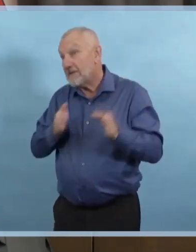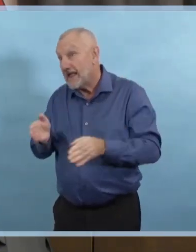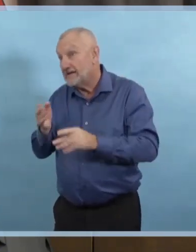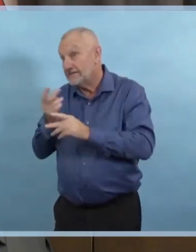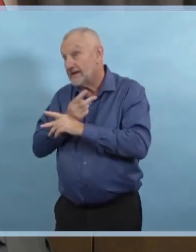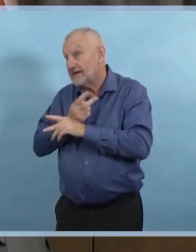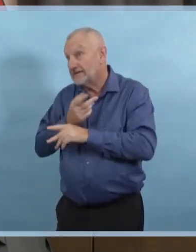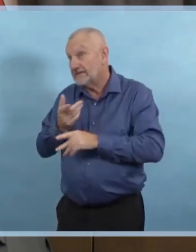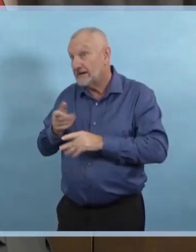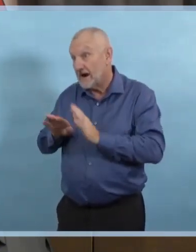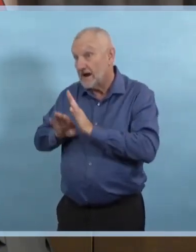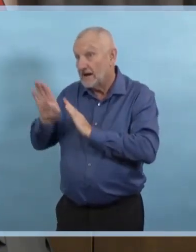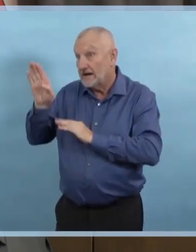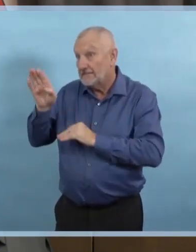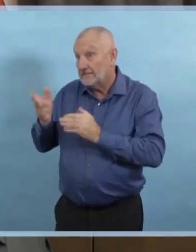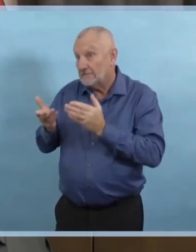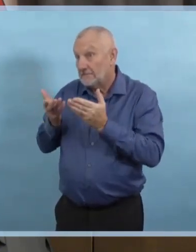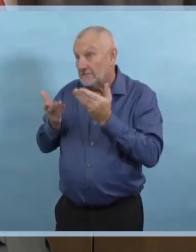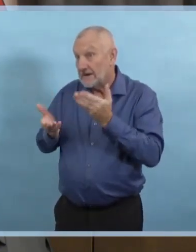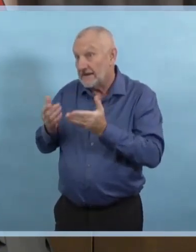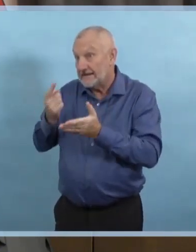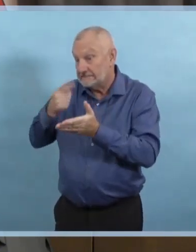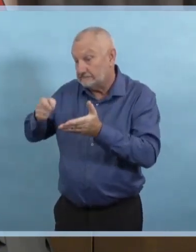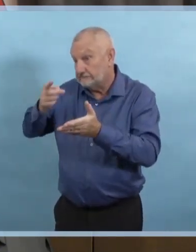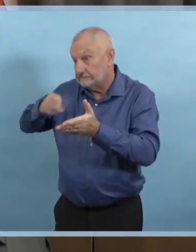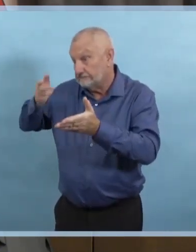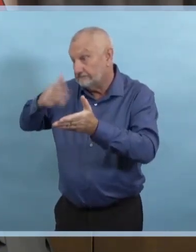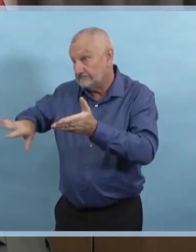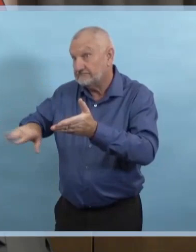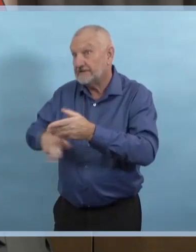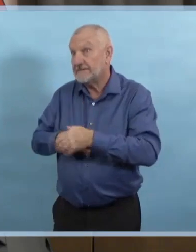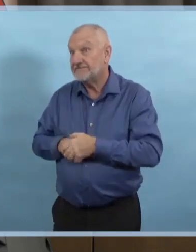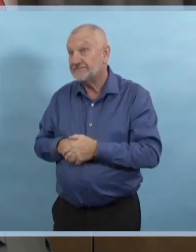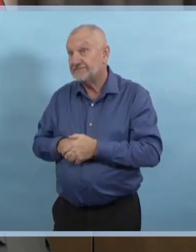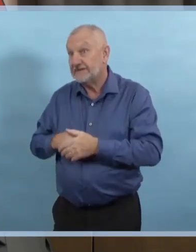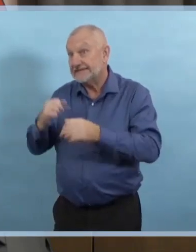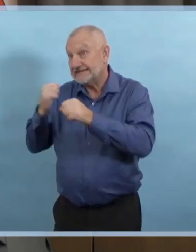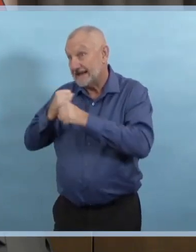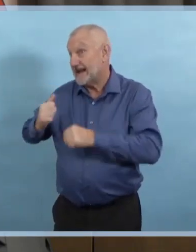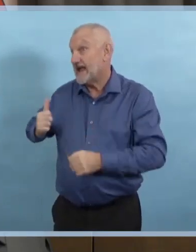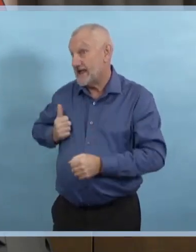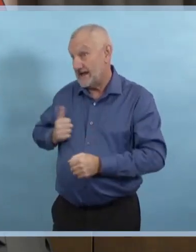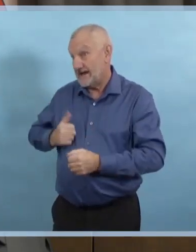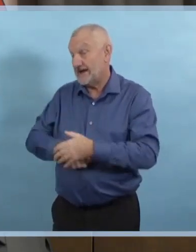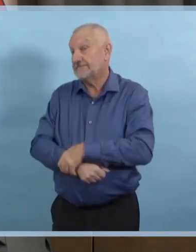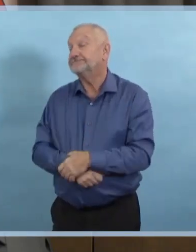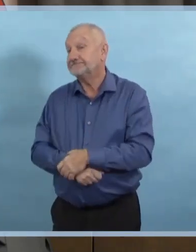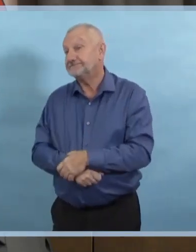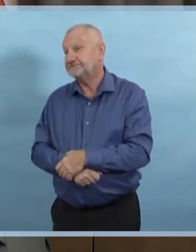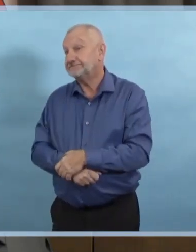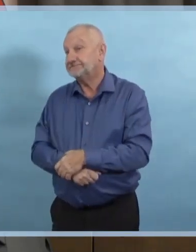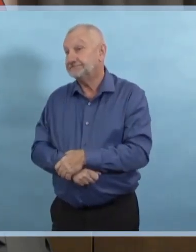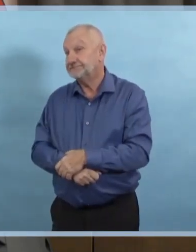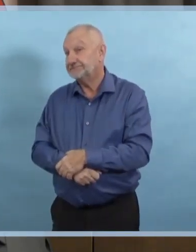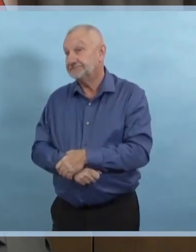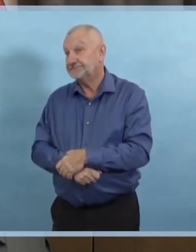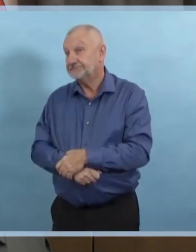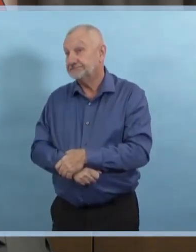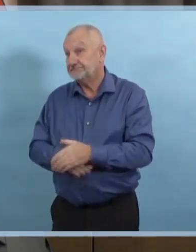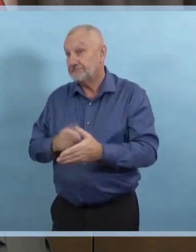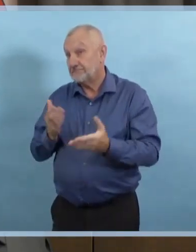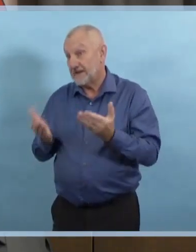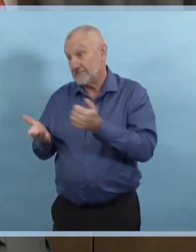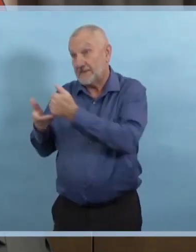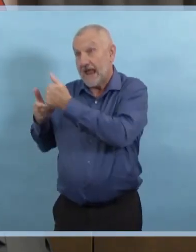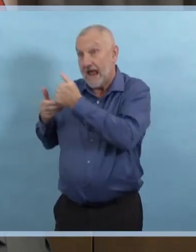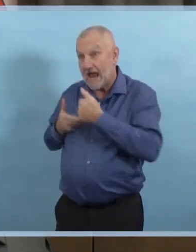examine comment ils pourraient aider avec la recherche des contacts et l'envoi des personnels pour soutenir